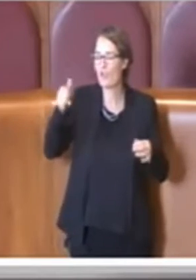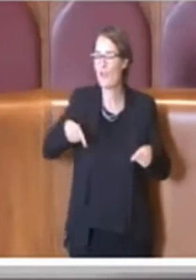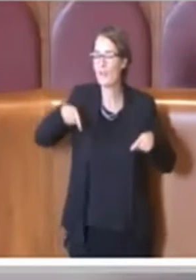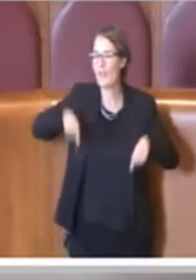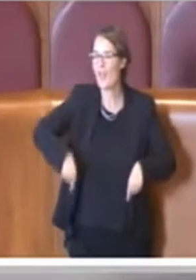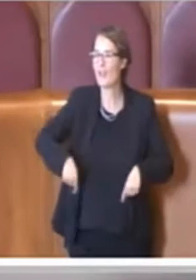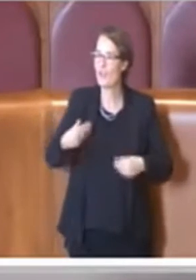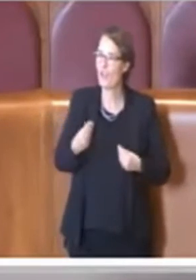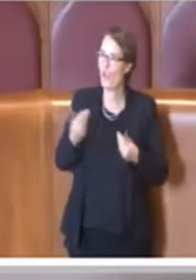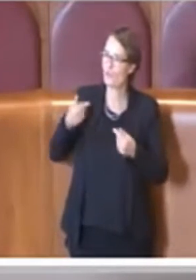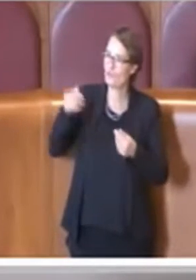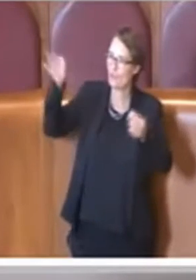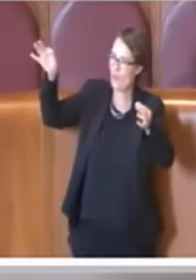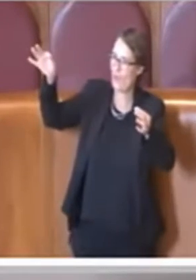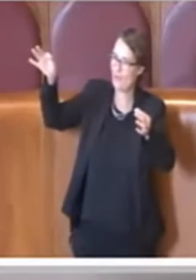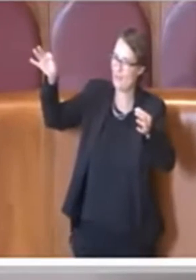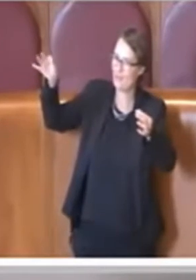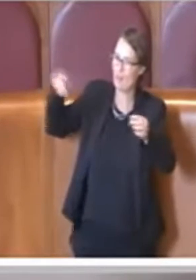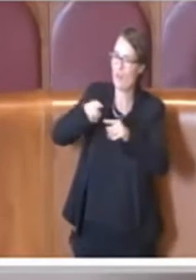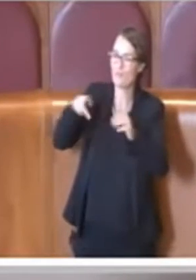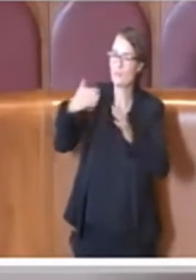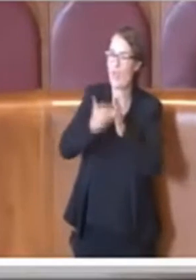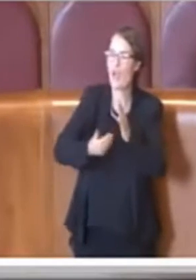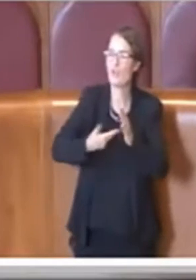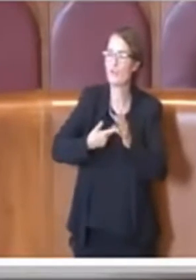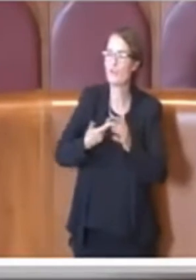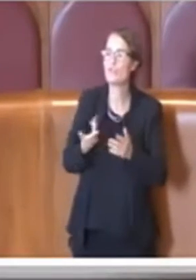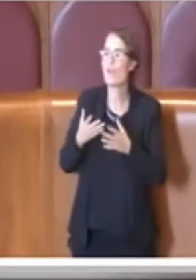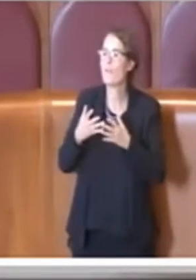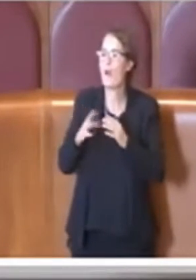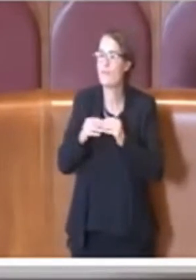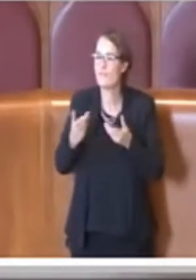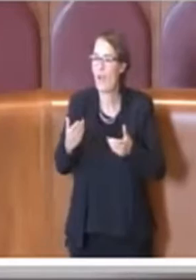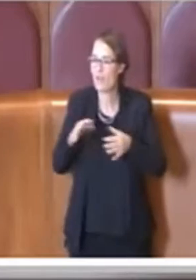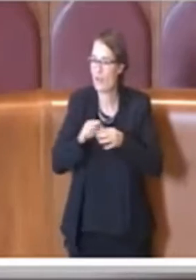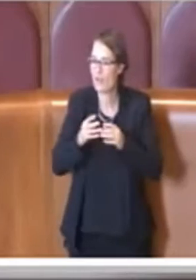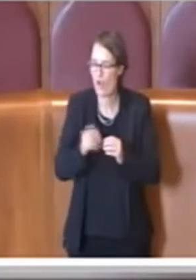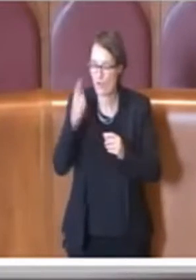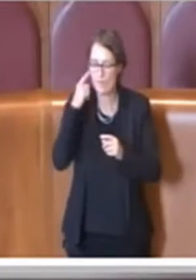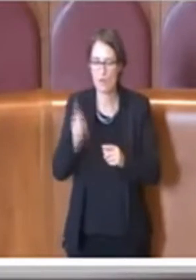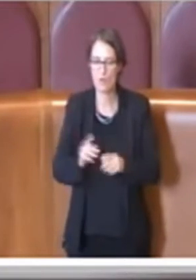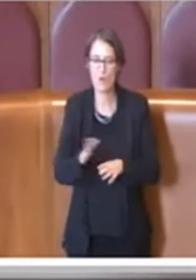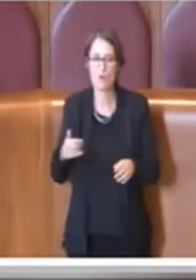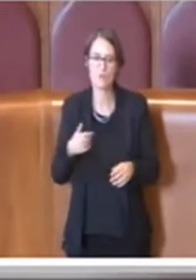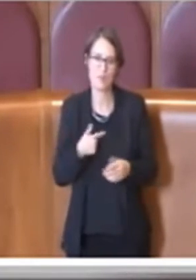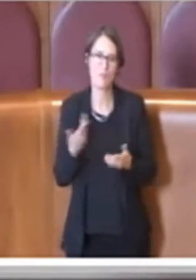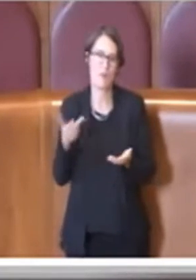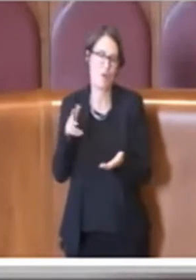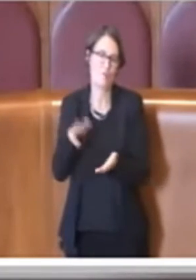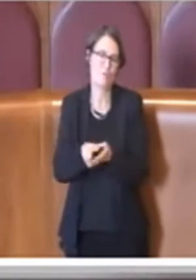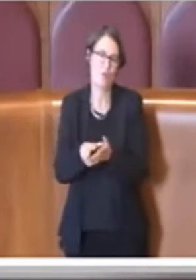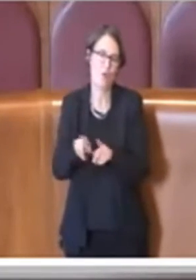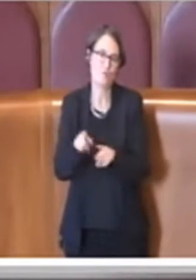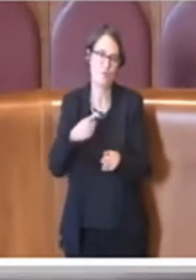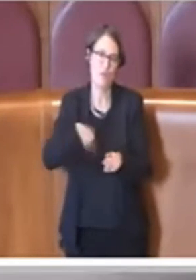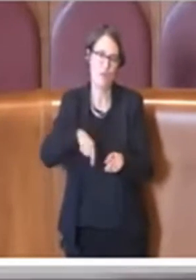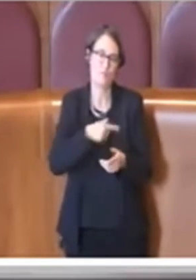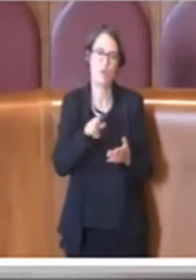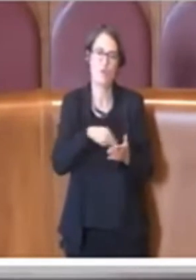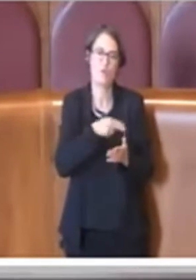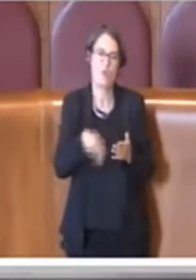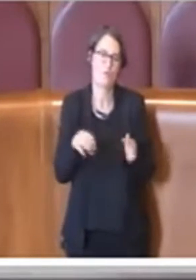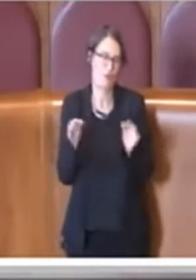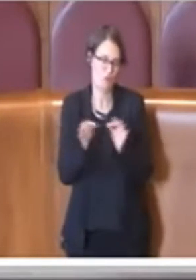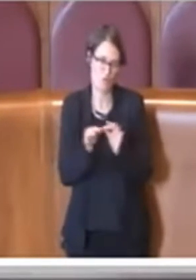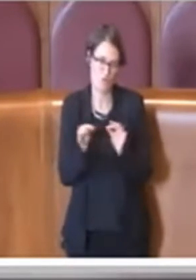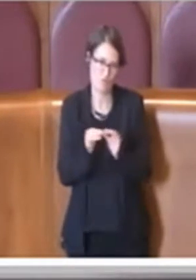volta. E comunque vi confermo, appunto, che il nostro voto è assolutamente favorevole e che,